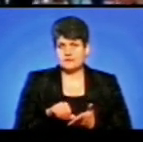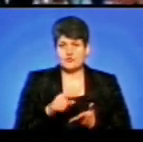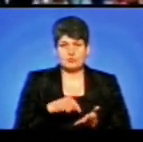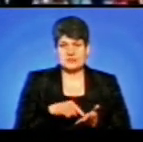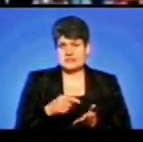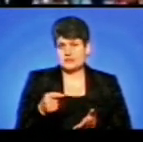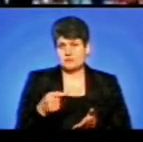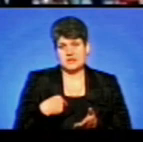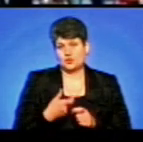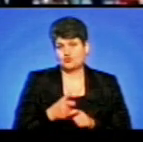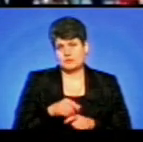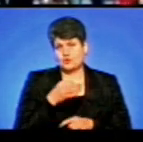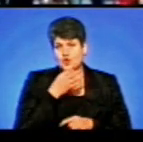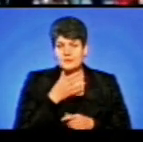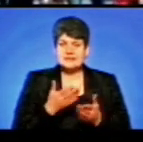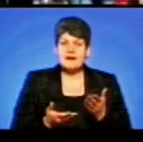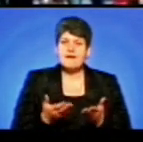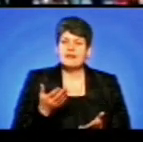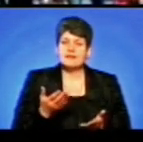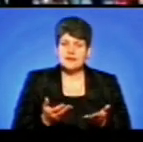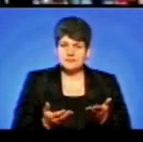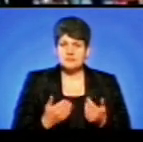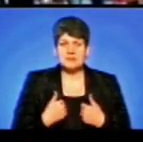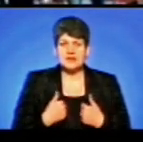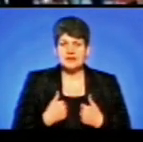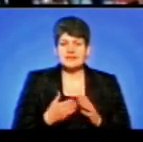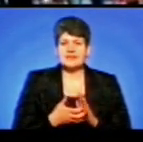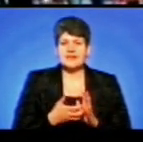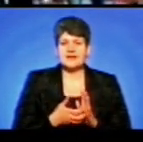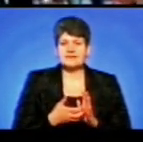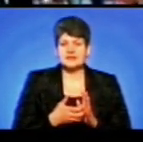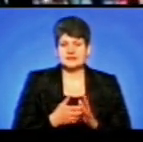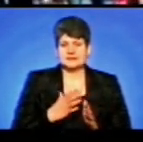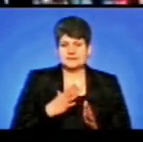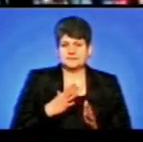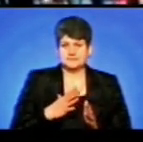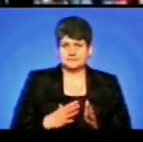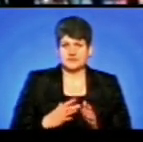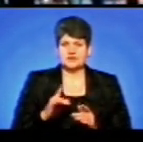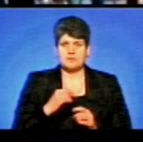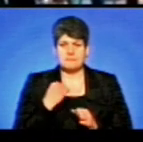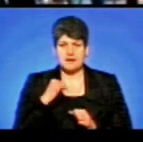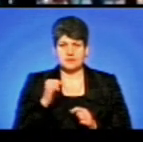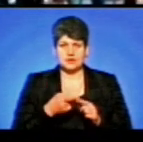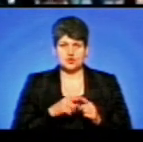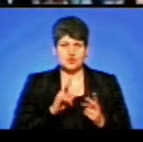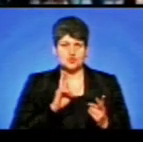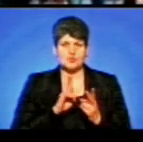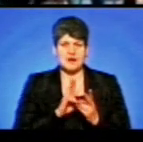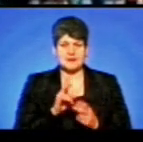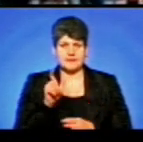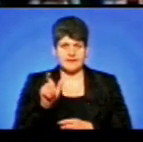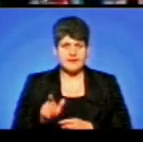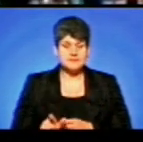Тернополі. Мені дуже подобається, але мені не хватило витривалося, щоб перемогти цього суперника, тому